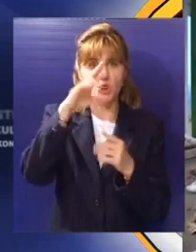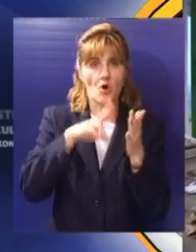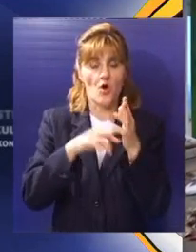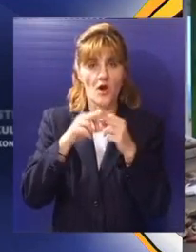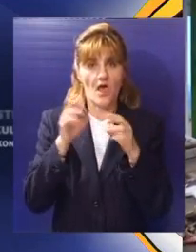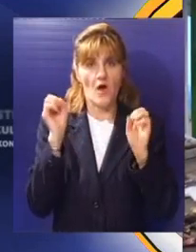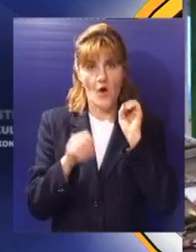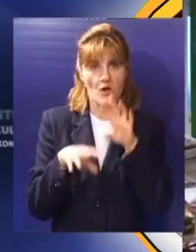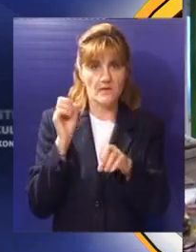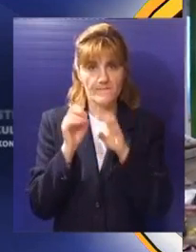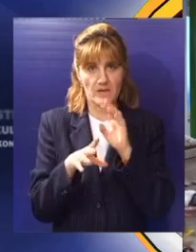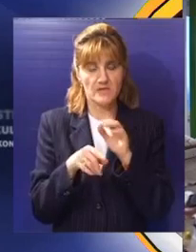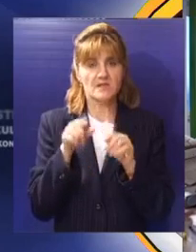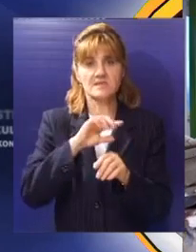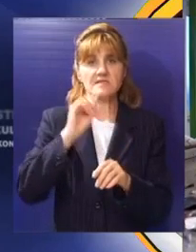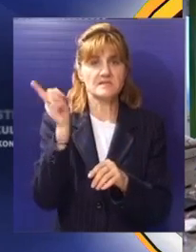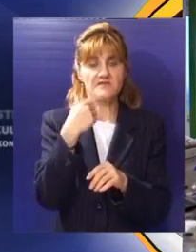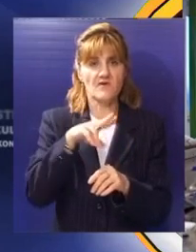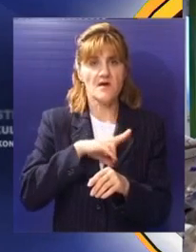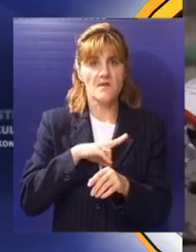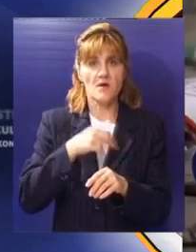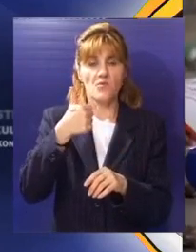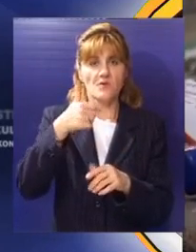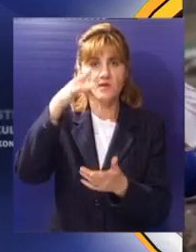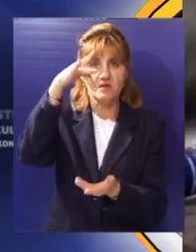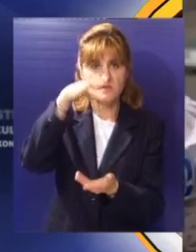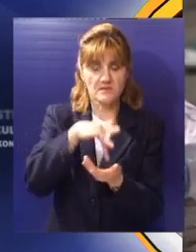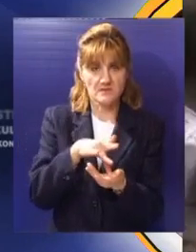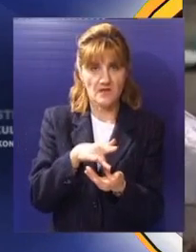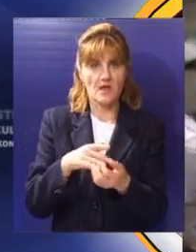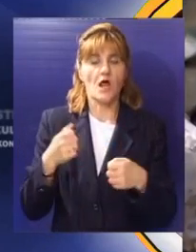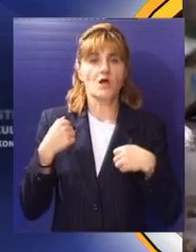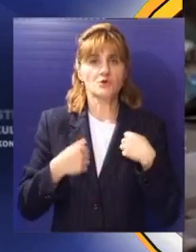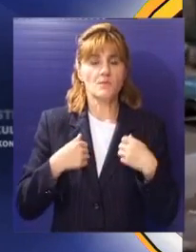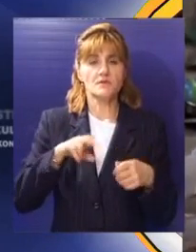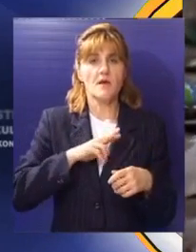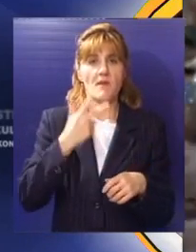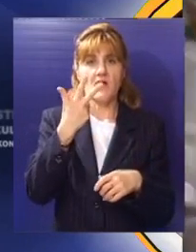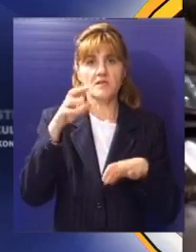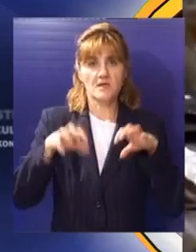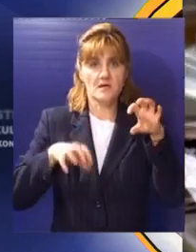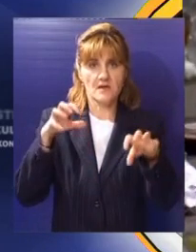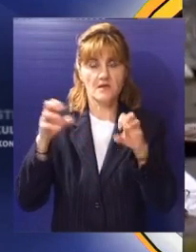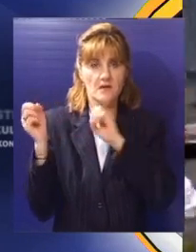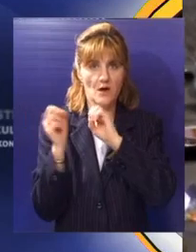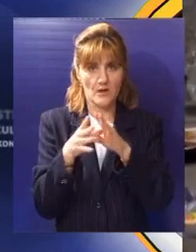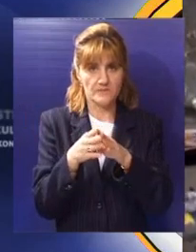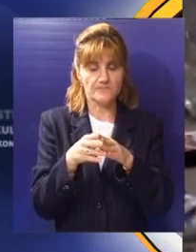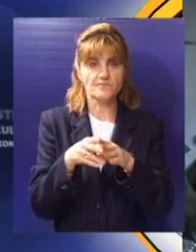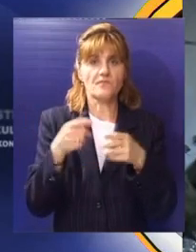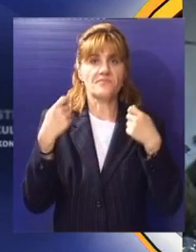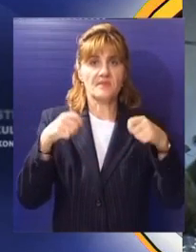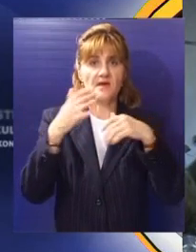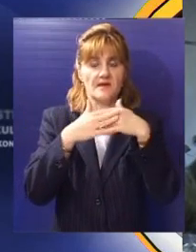Svaka opština će imati po jednu transfer stanicu i sabirni centar, a Subotica tri sabirna centra. Samo izgradnje